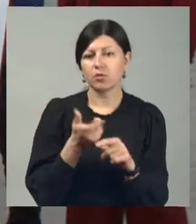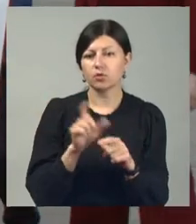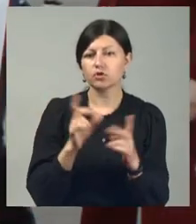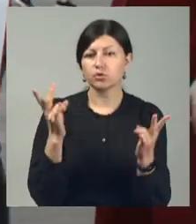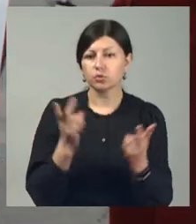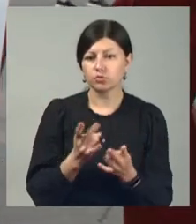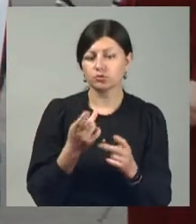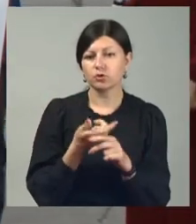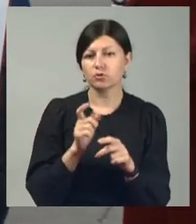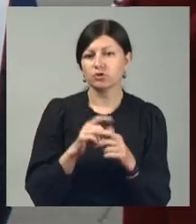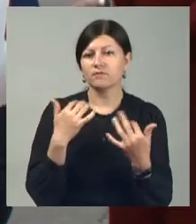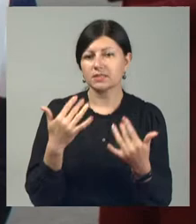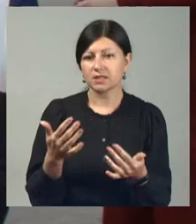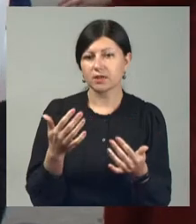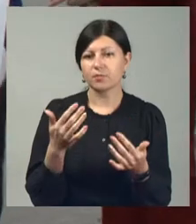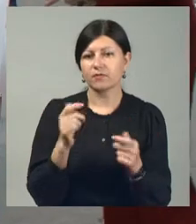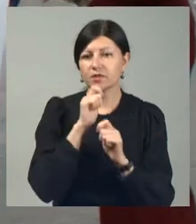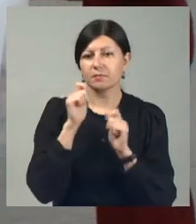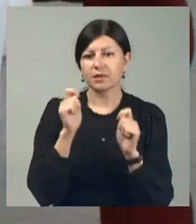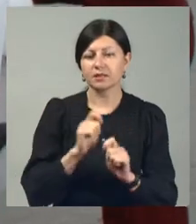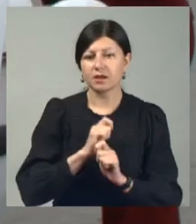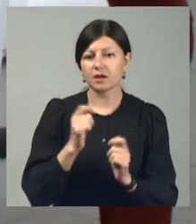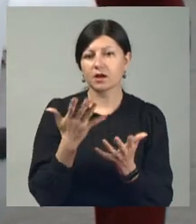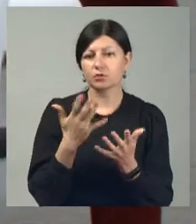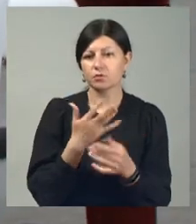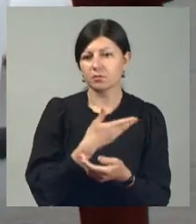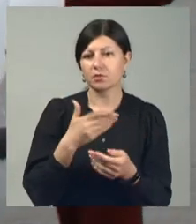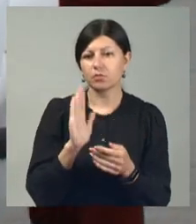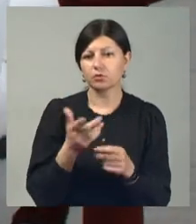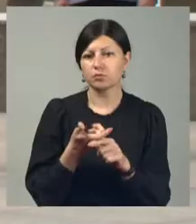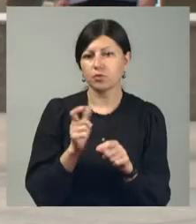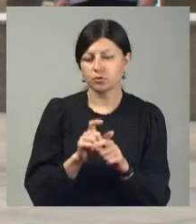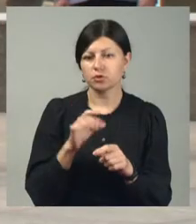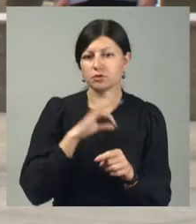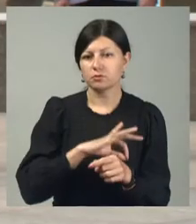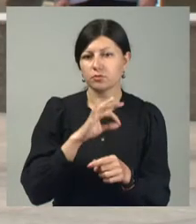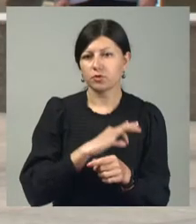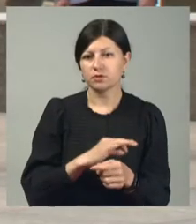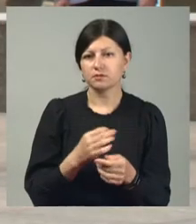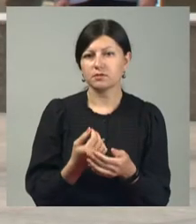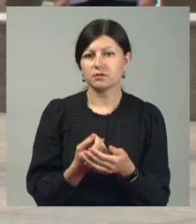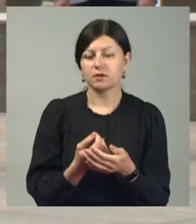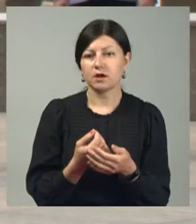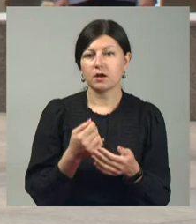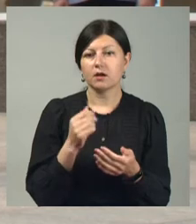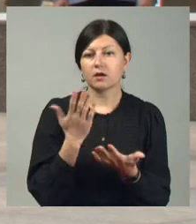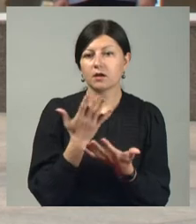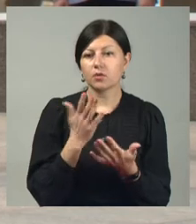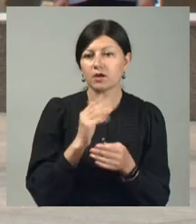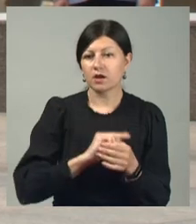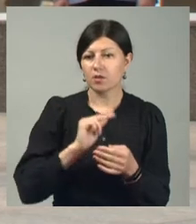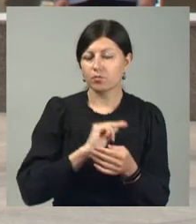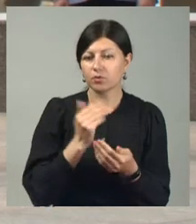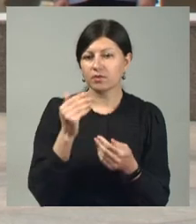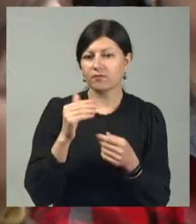нужный, очень востребованный подарок, которым мы, конечно, будем очень активно пользоваться. Основной вектор работы